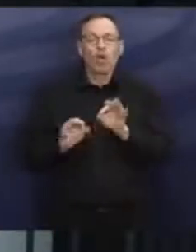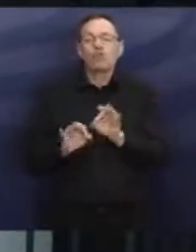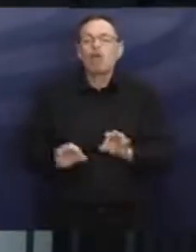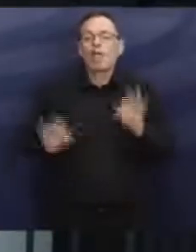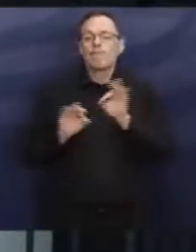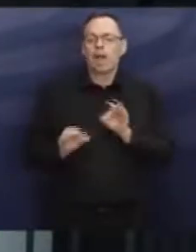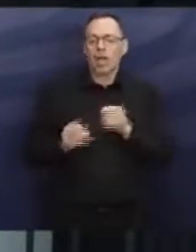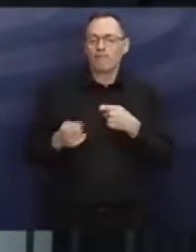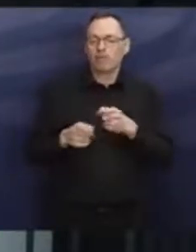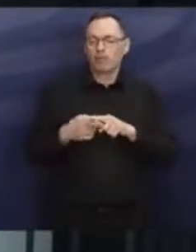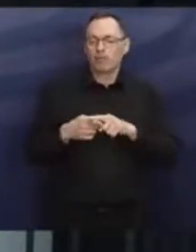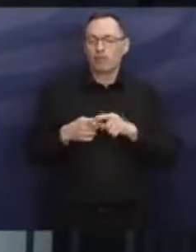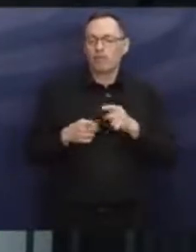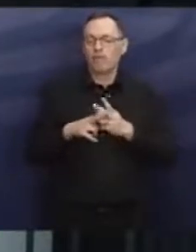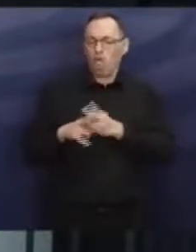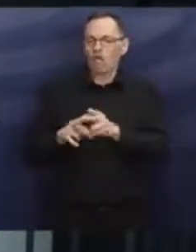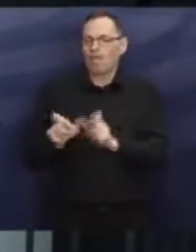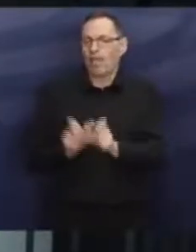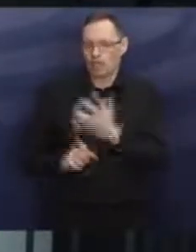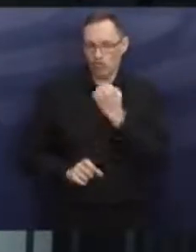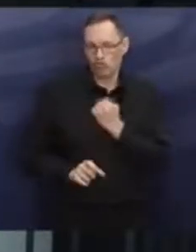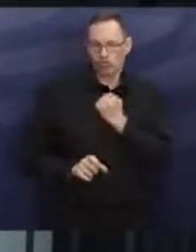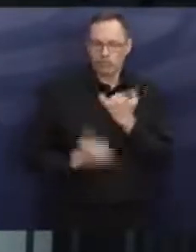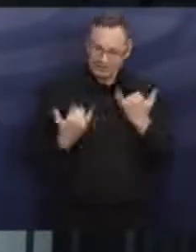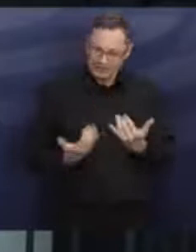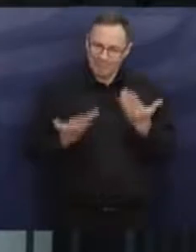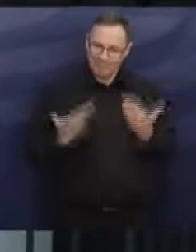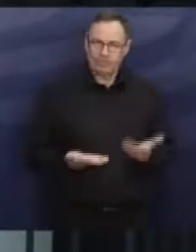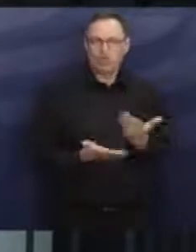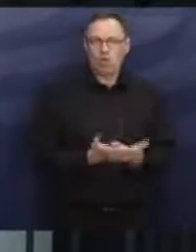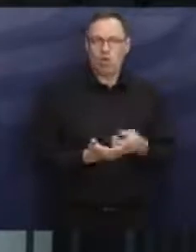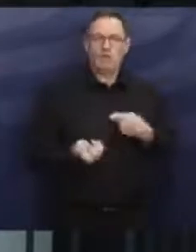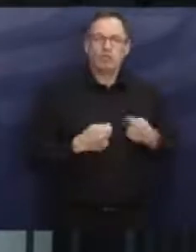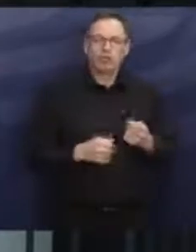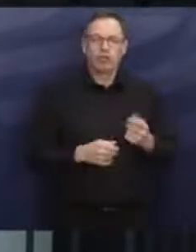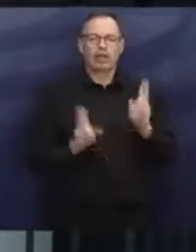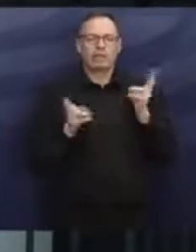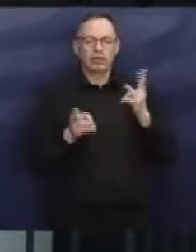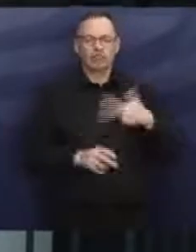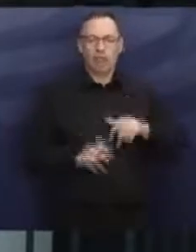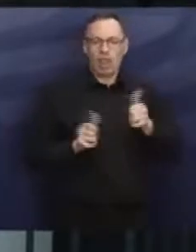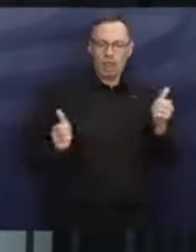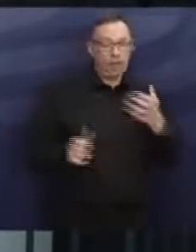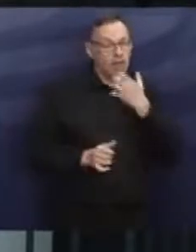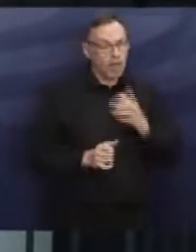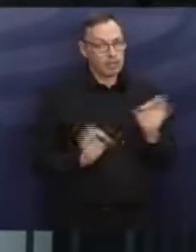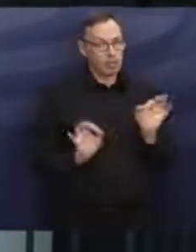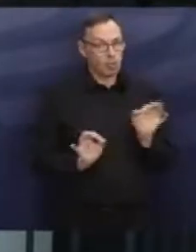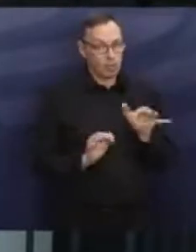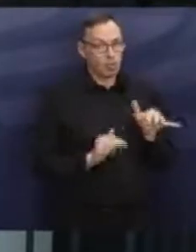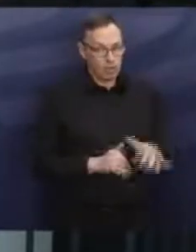genau in der Situation sind wir jetzt auch. Wirtschaft, Gesellschaft, soziales Leben ist in einer ernsten Bedrohung.